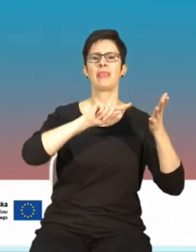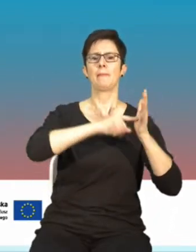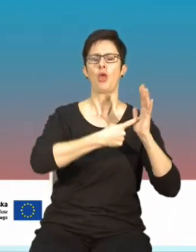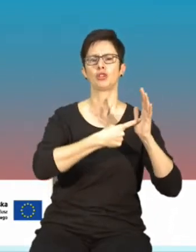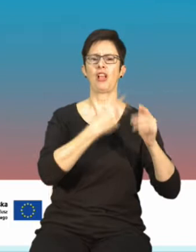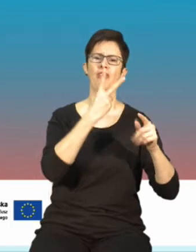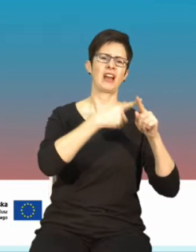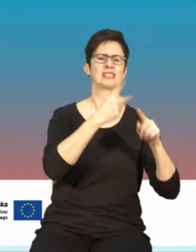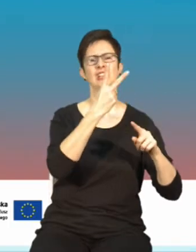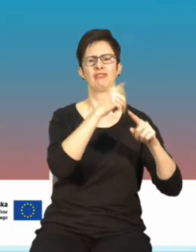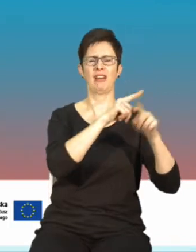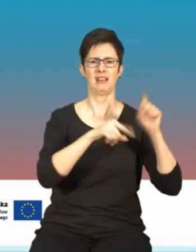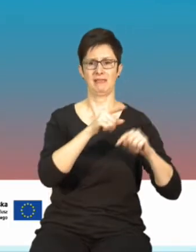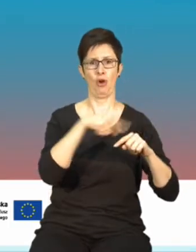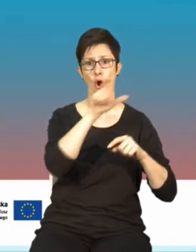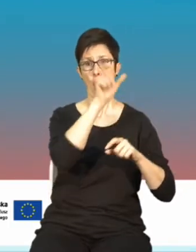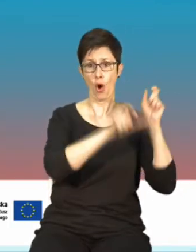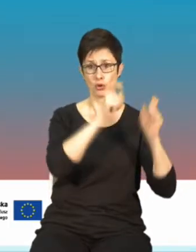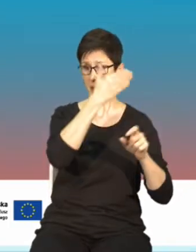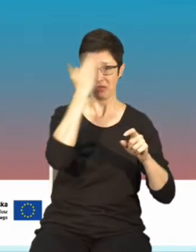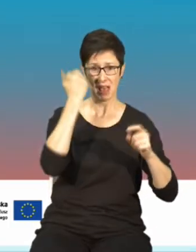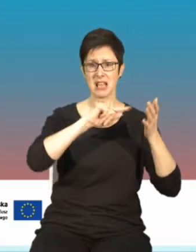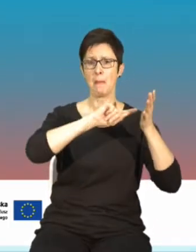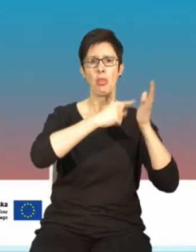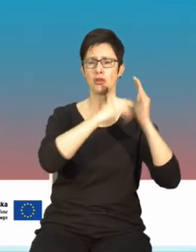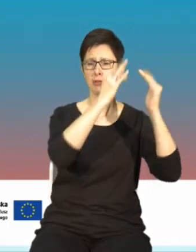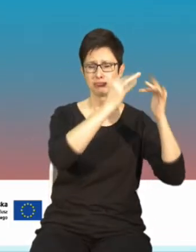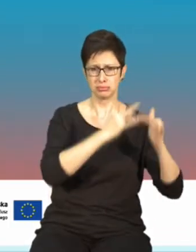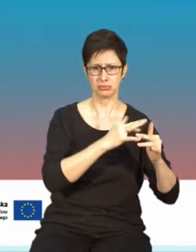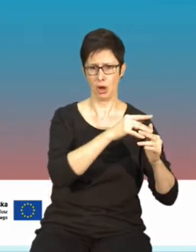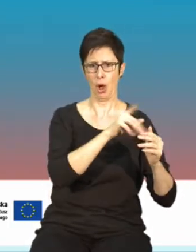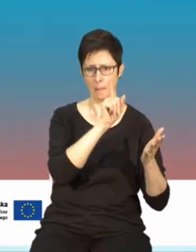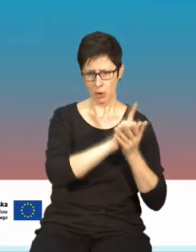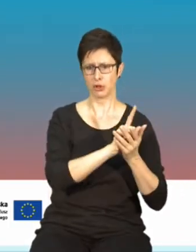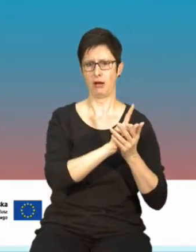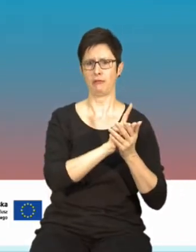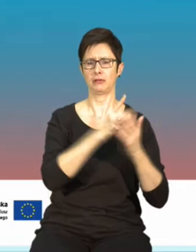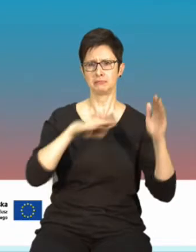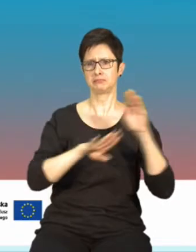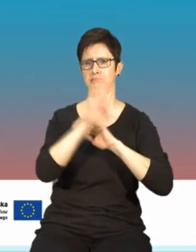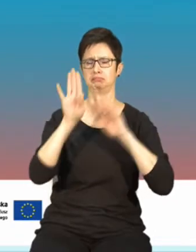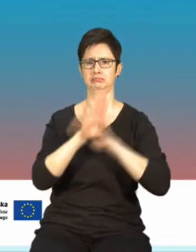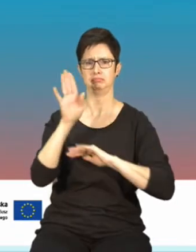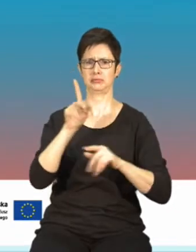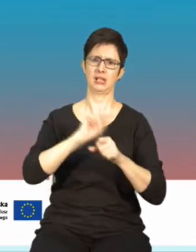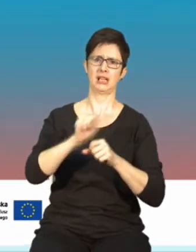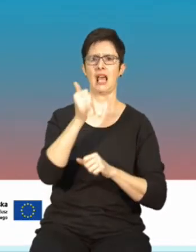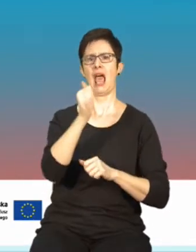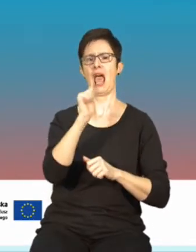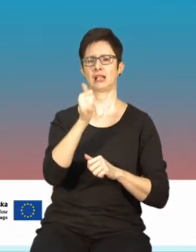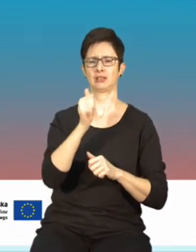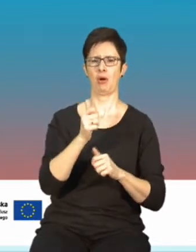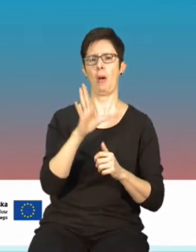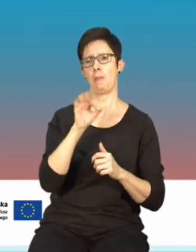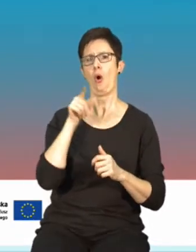nie znam osoby, która nie znając tabliczki mnożenia występowałaby w mediach czy tradycyjnych, czy społecznościowych jako ekspert w tej dziedzinie